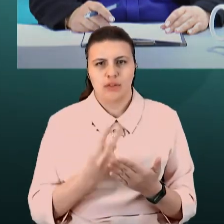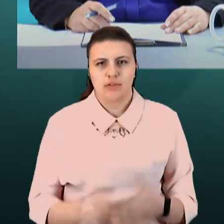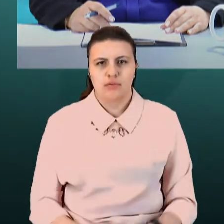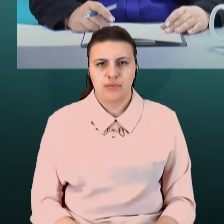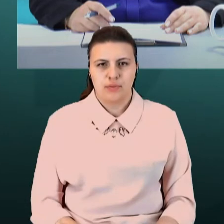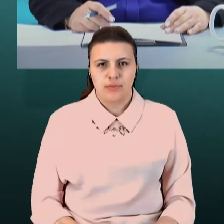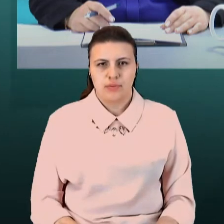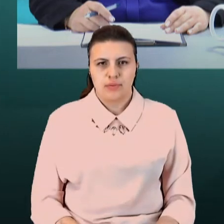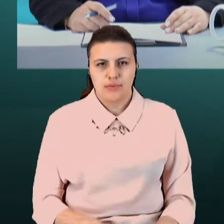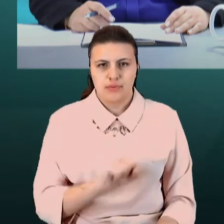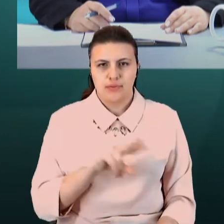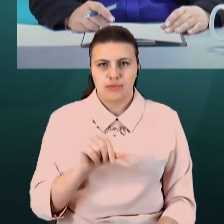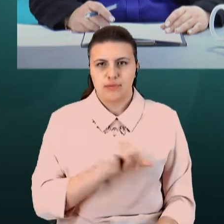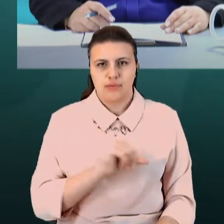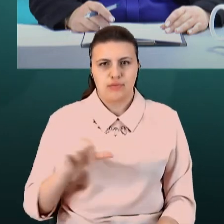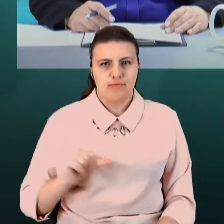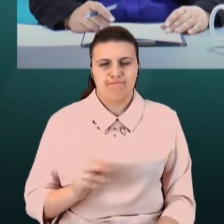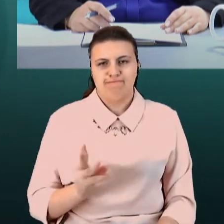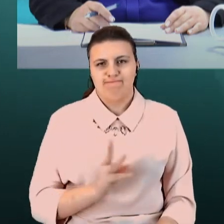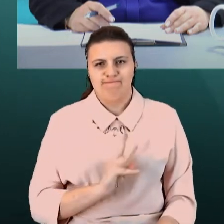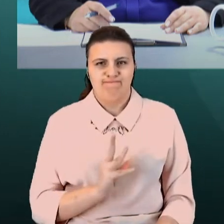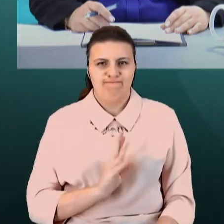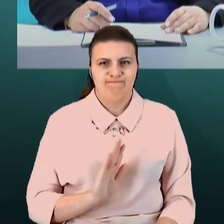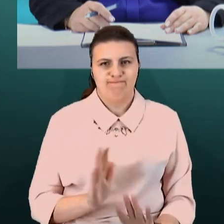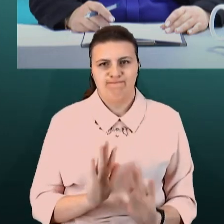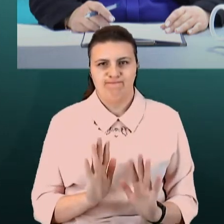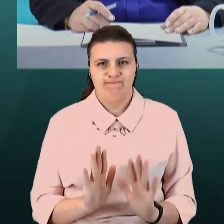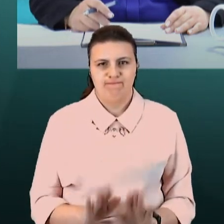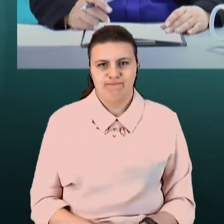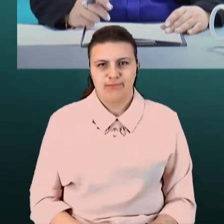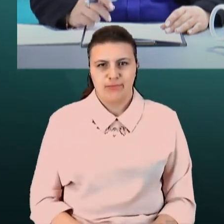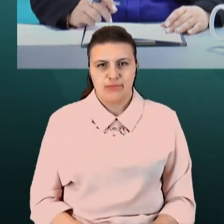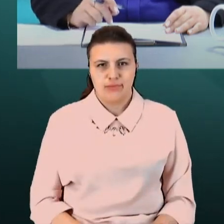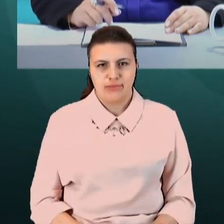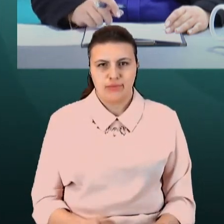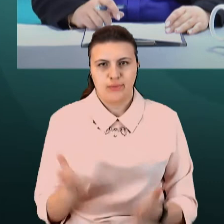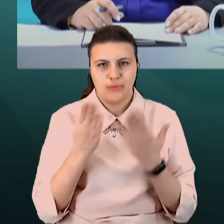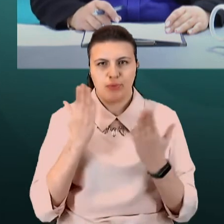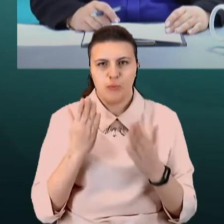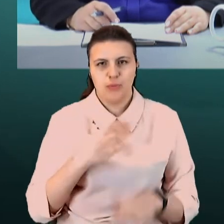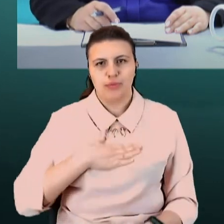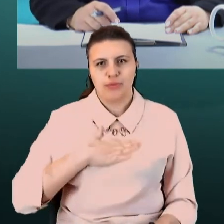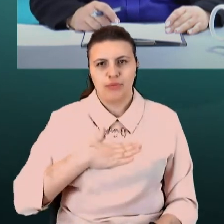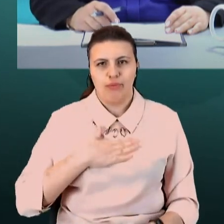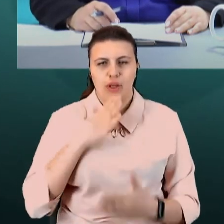самі не дуже охочно читають. Принаймні, стався, не дуже полюбляєш кільку програму.